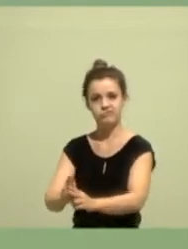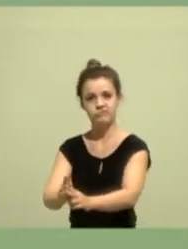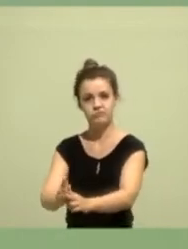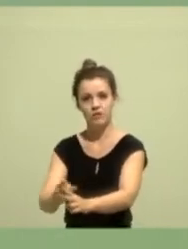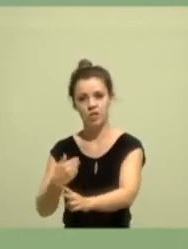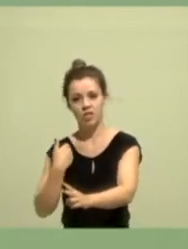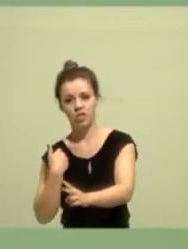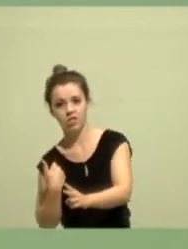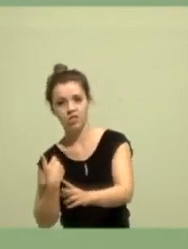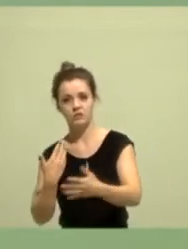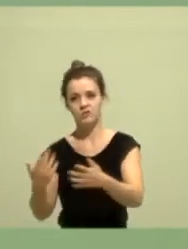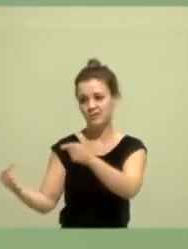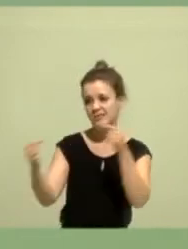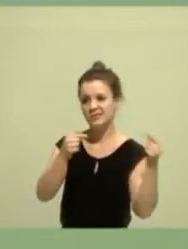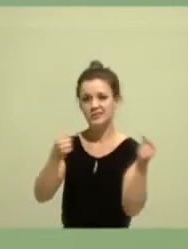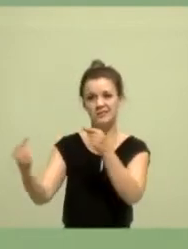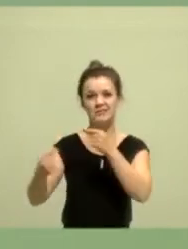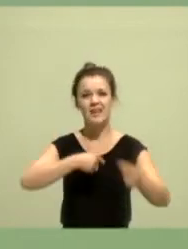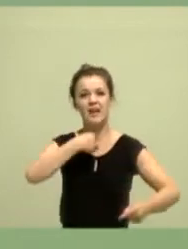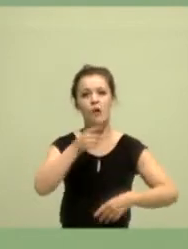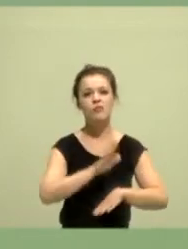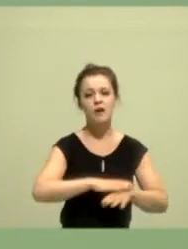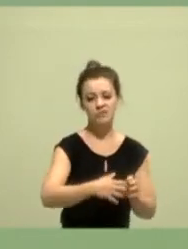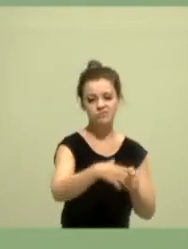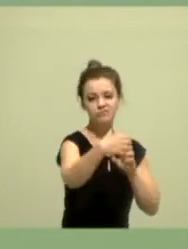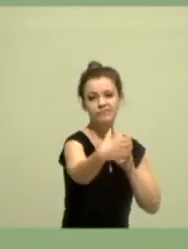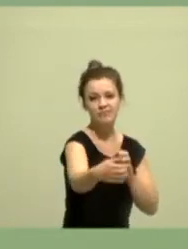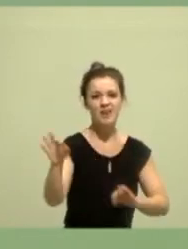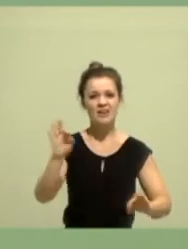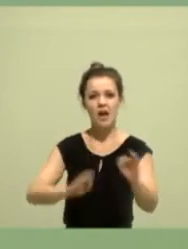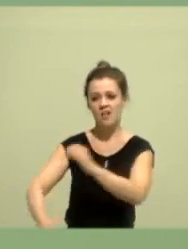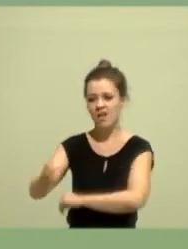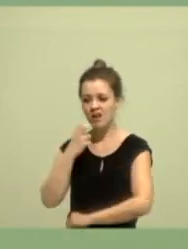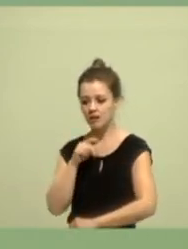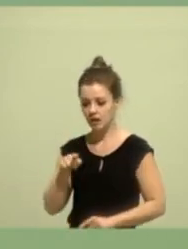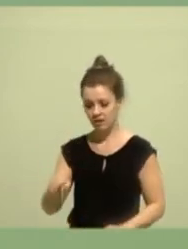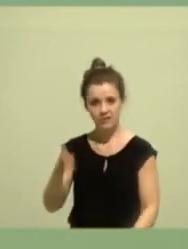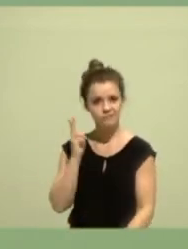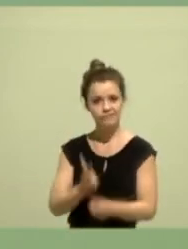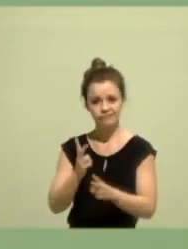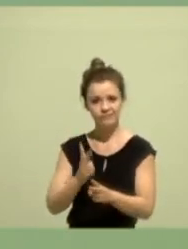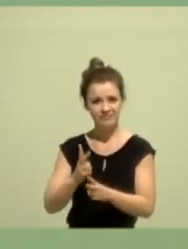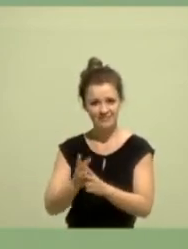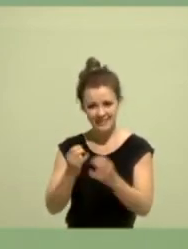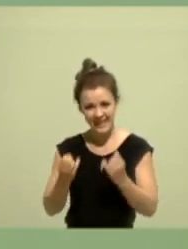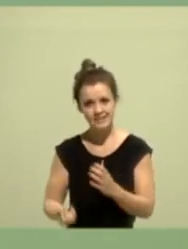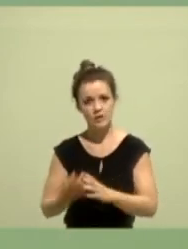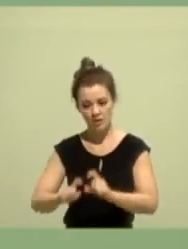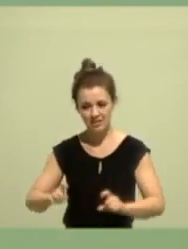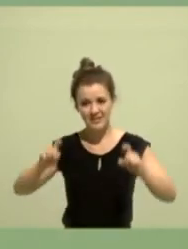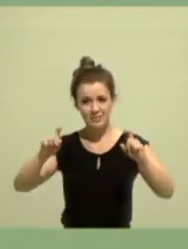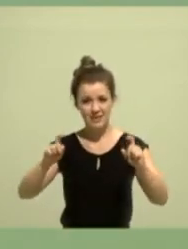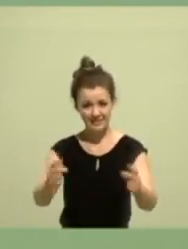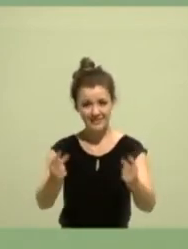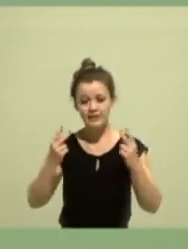erschreckenderweise aktueller denn je. Wir brauchen dringend ein sicheres Atommüllendlager, noch dringender